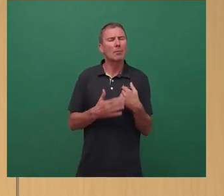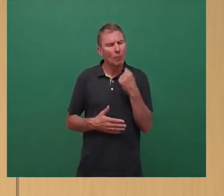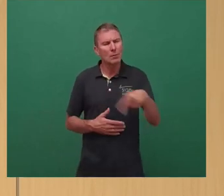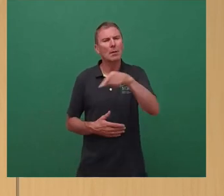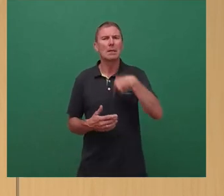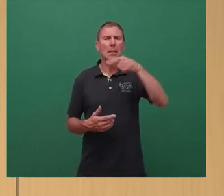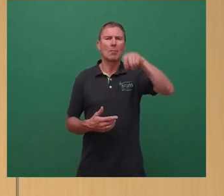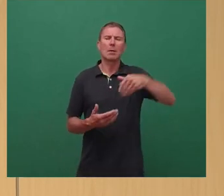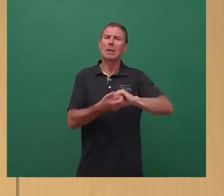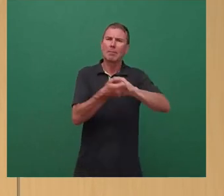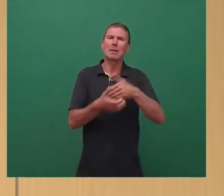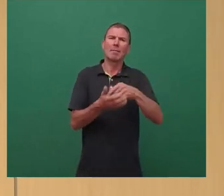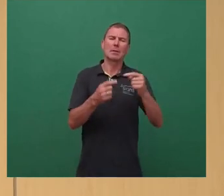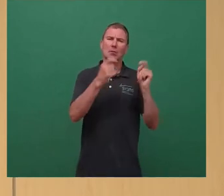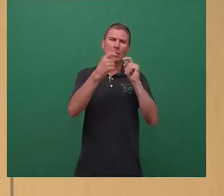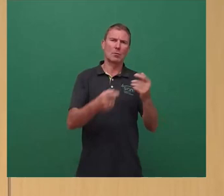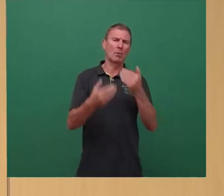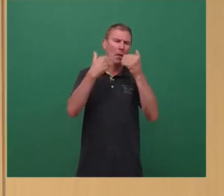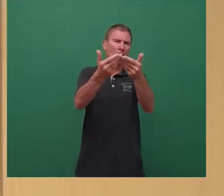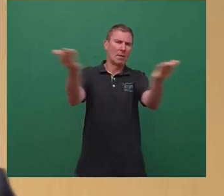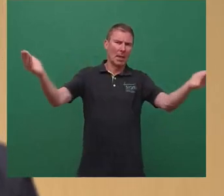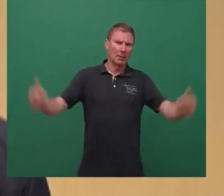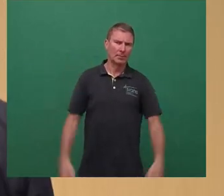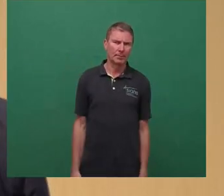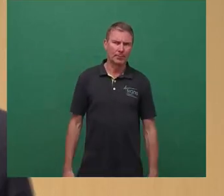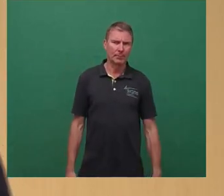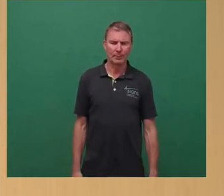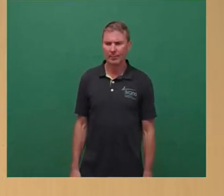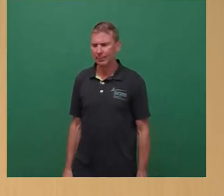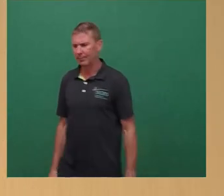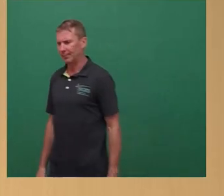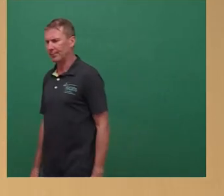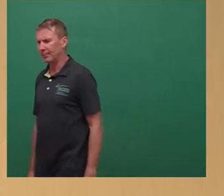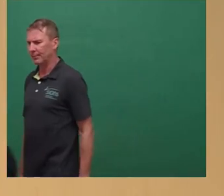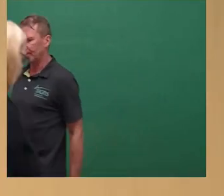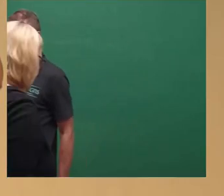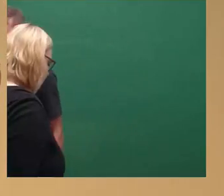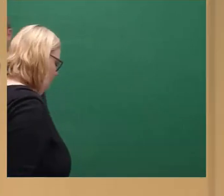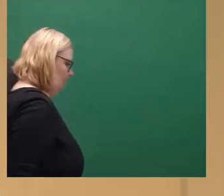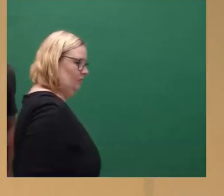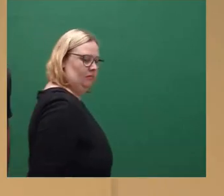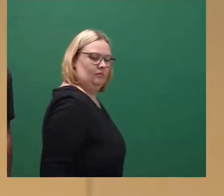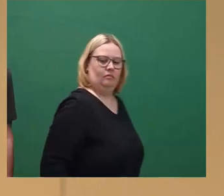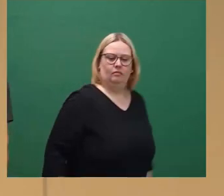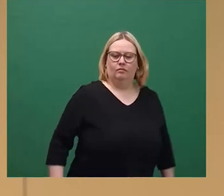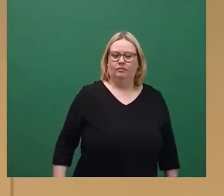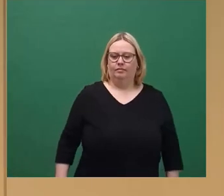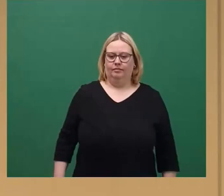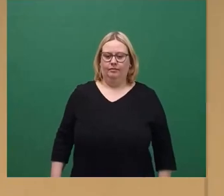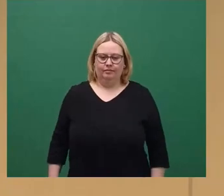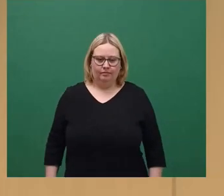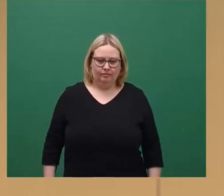Monaten gemeinschaftlich zu arbeiten. Vielen Dank. Applaus Applaus Vielen